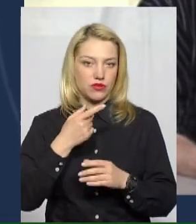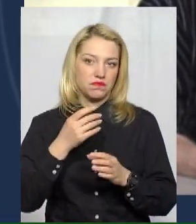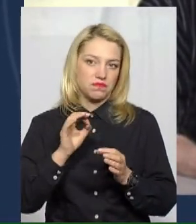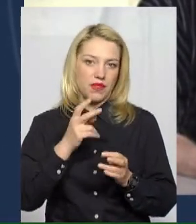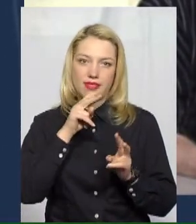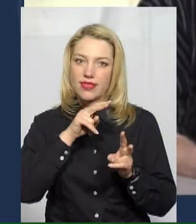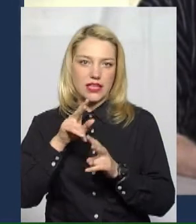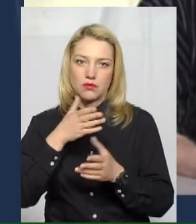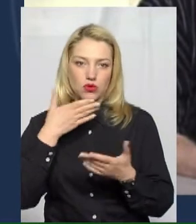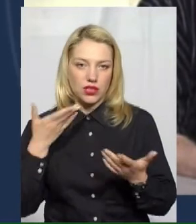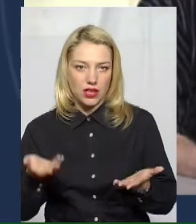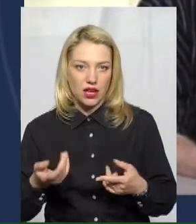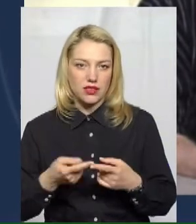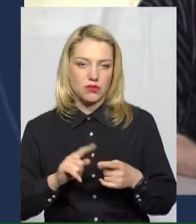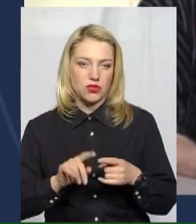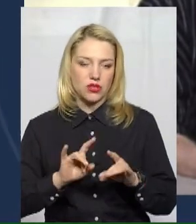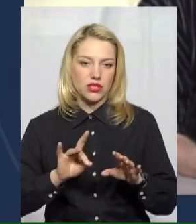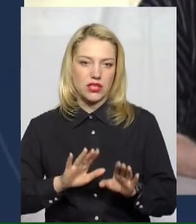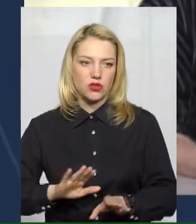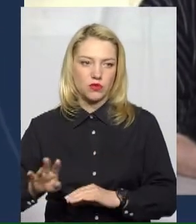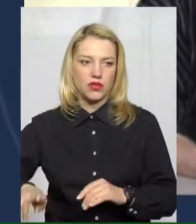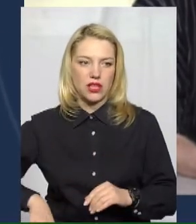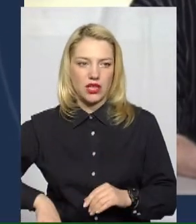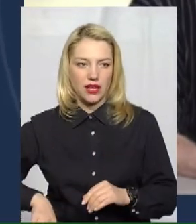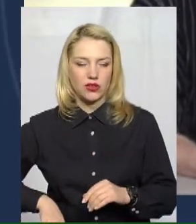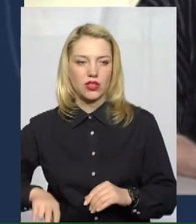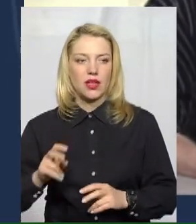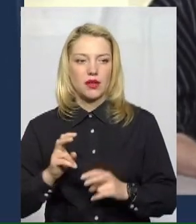заступниця директора підприємства Світлана Остапюк.